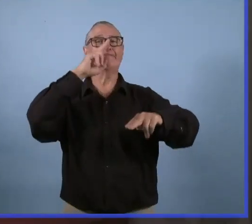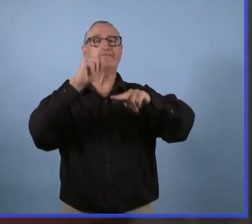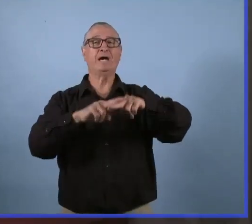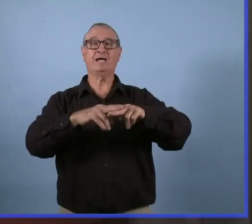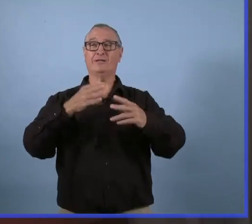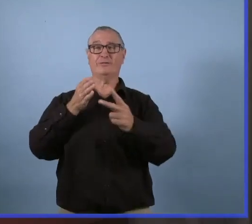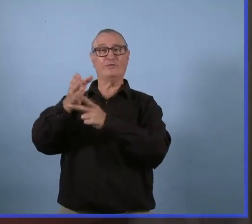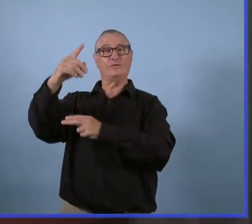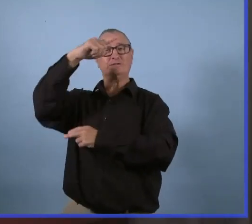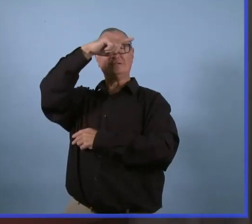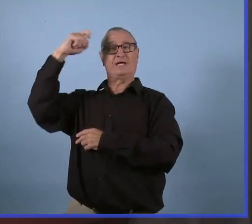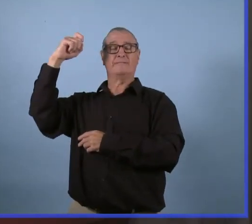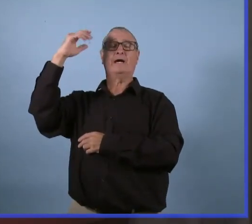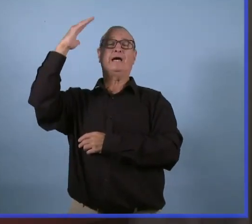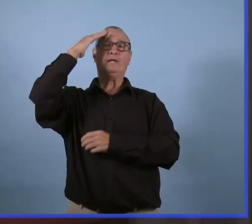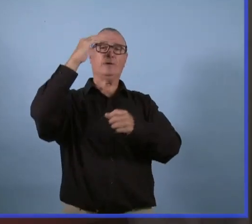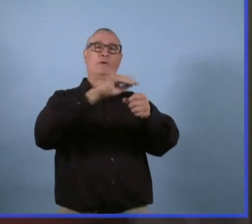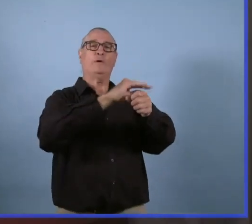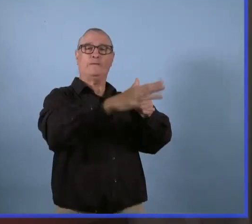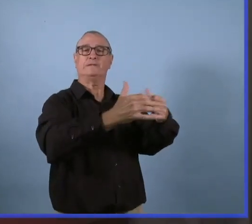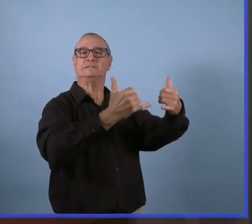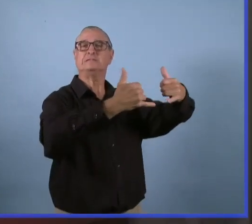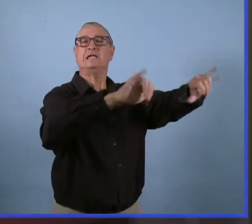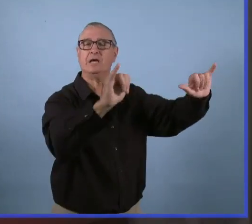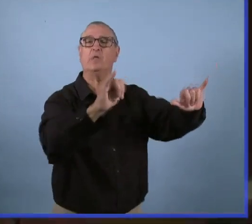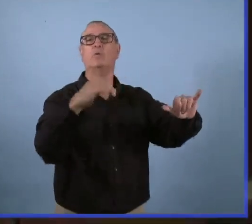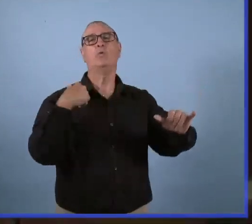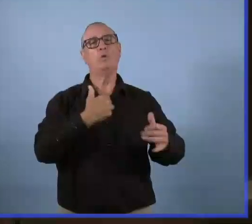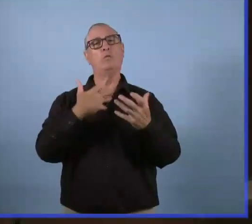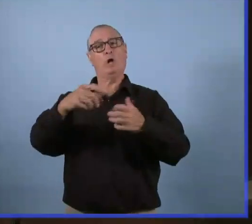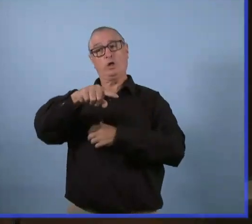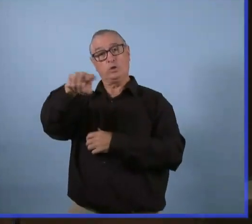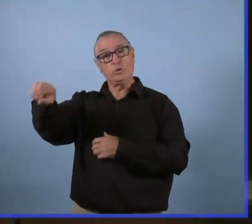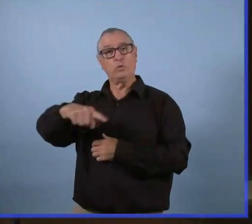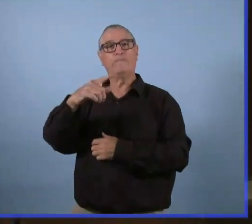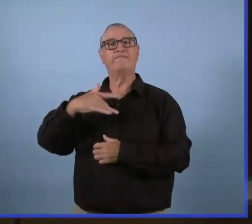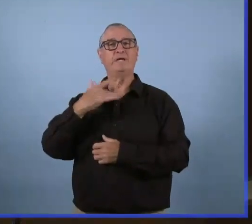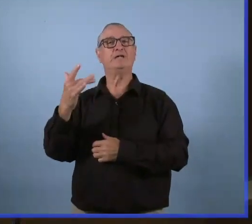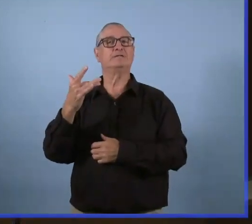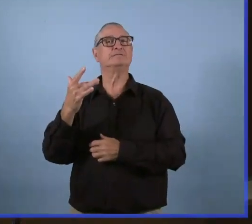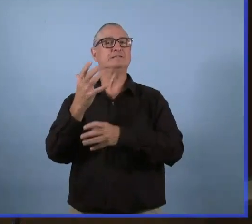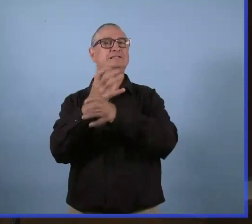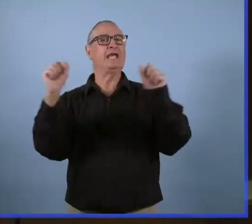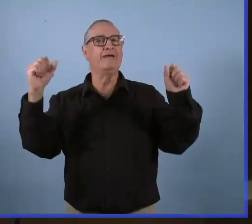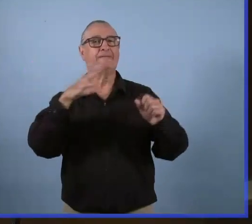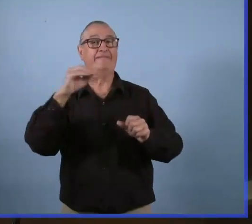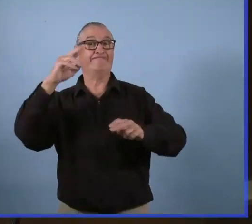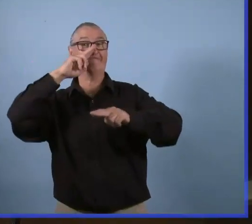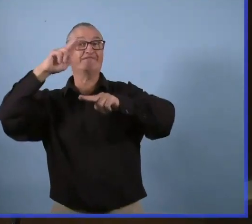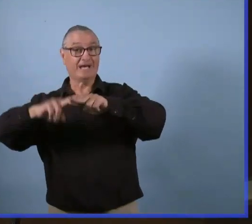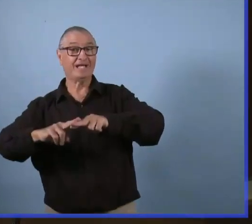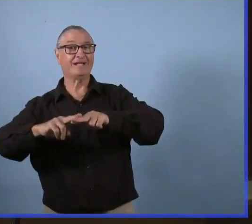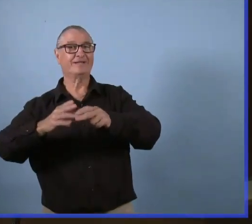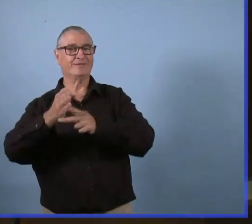maximum de l'été, même si on est encore au cœur d'une pandémie. Merci pour ça.